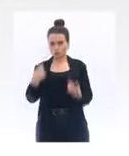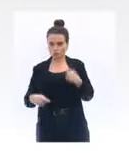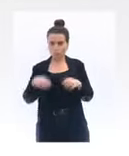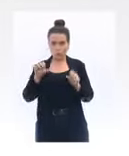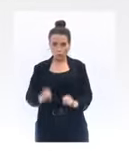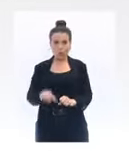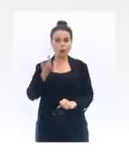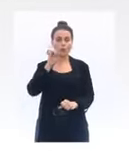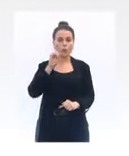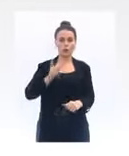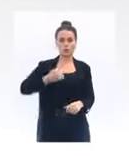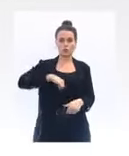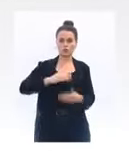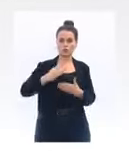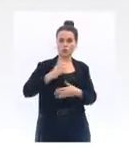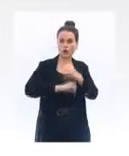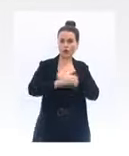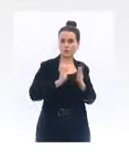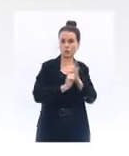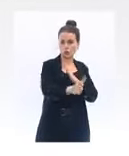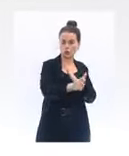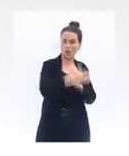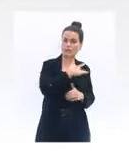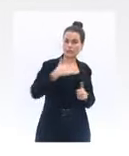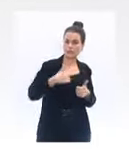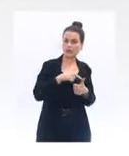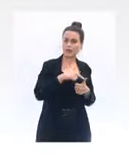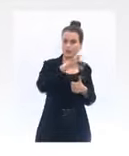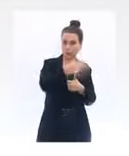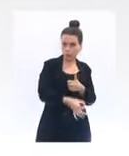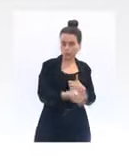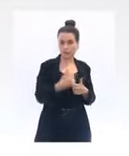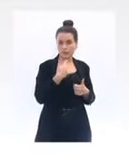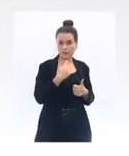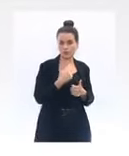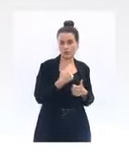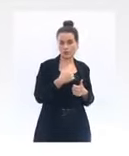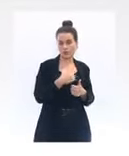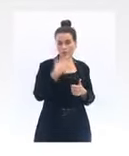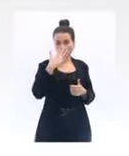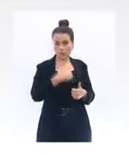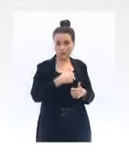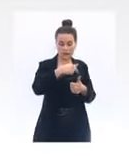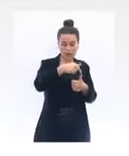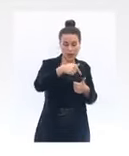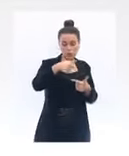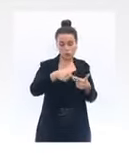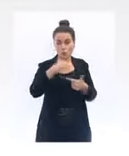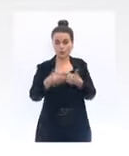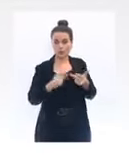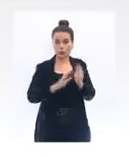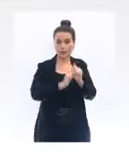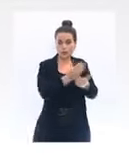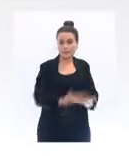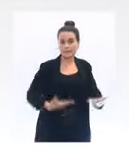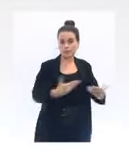protocole que nous avons prévu, vous avez un protocole sanitaire, d'une part, autrement dit, des hypothèses 1, 2 et 3 en fonction de la situation. Ce que nous